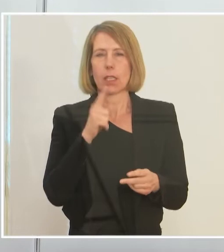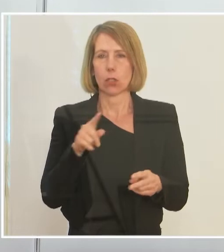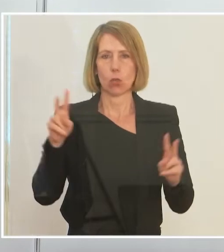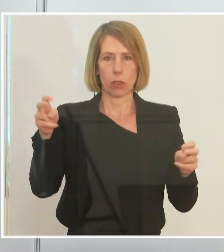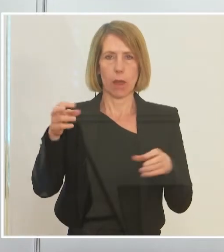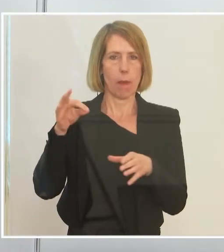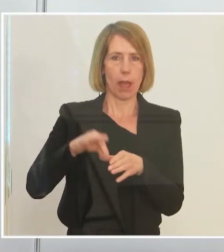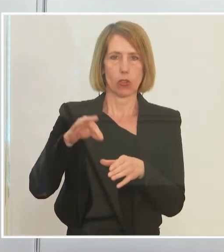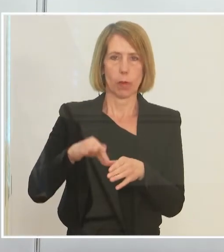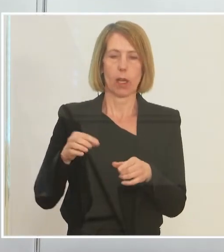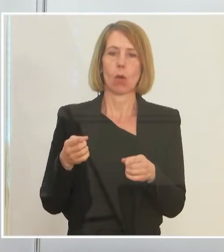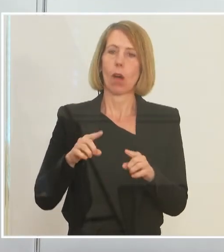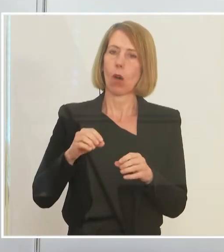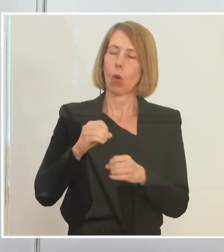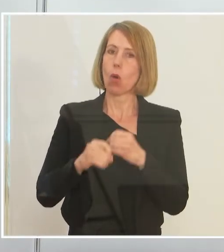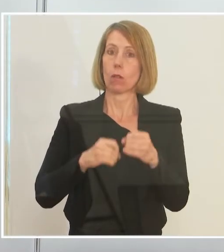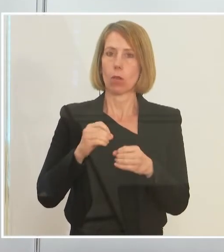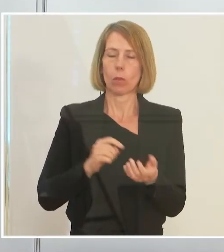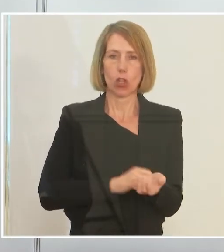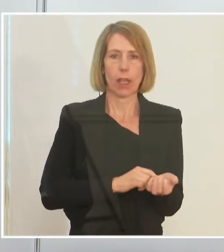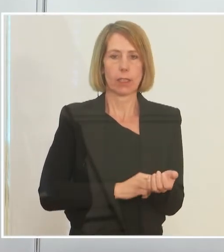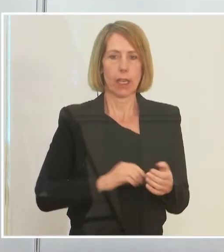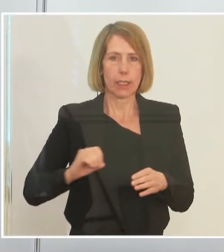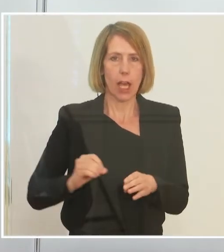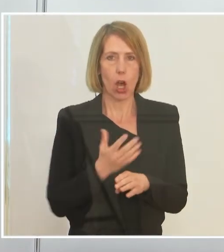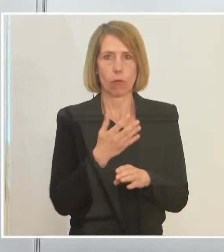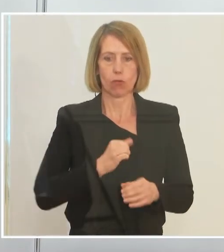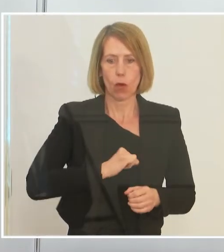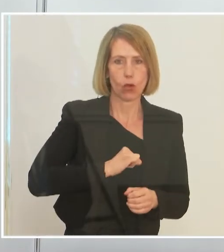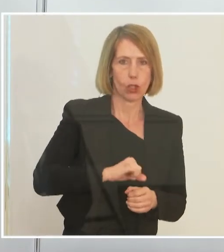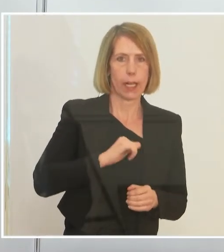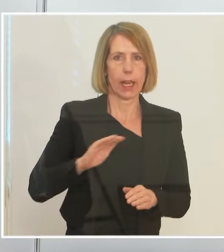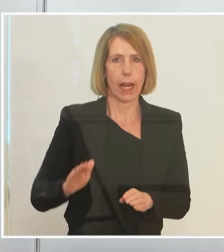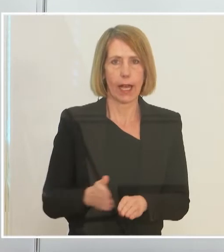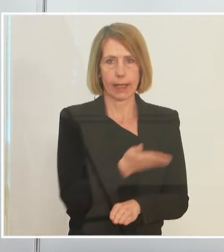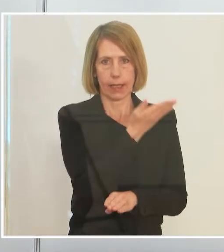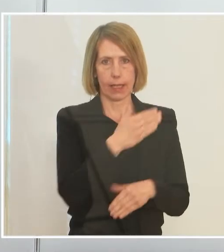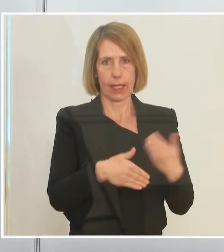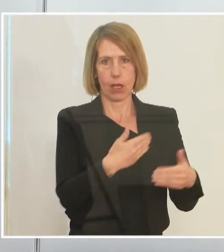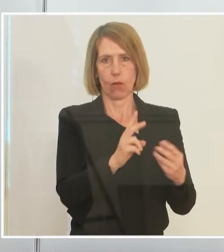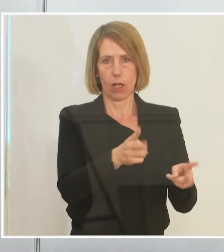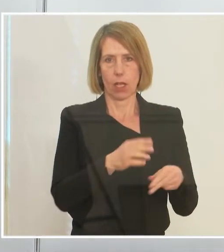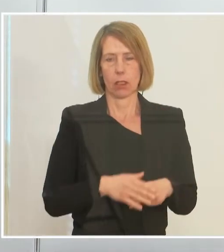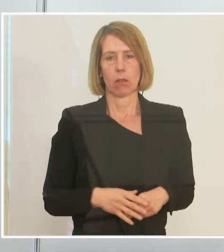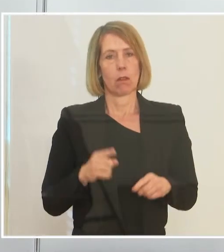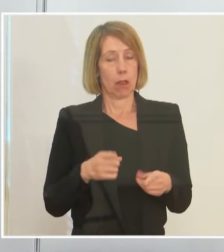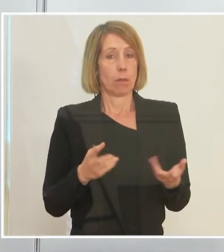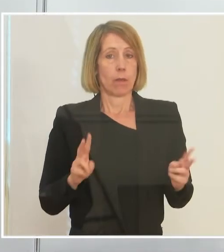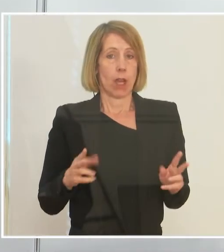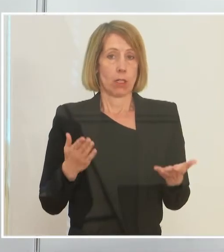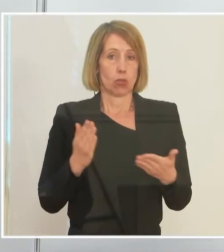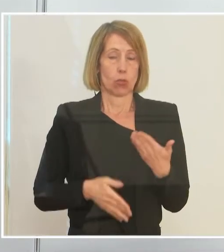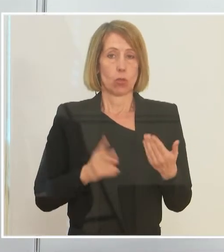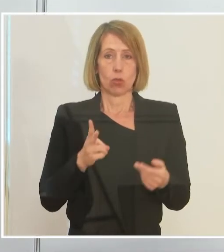geht auch um die ökonomischen Anreize, Aufschwung schnell genug laufen zu lassen. Im Endeffekt, und ich darf das hier sagen